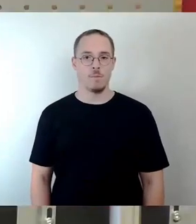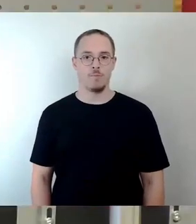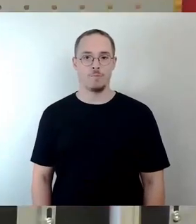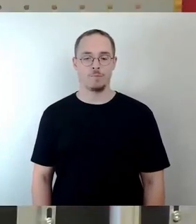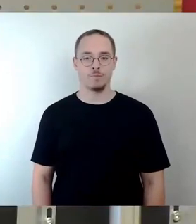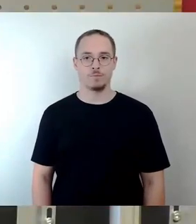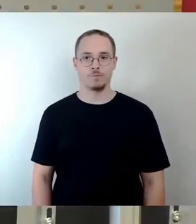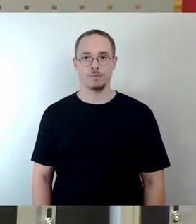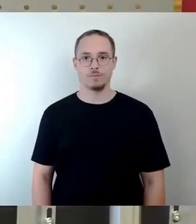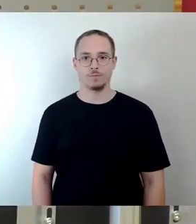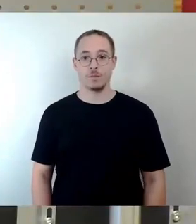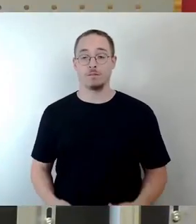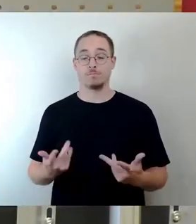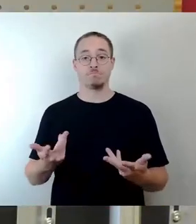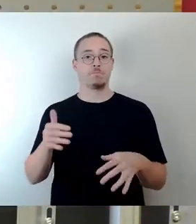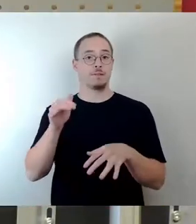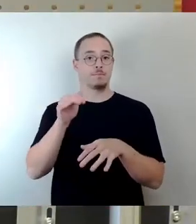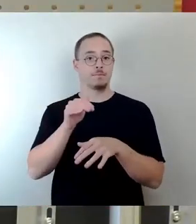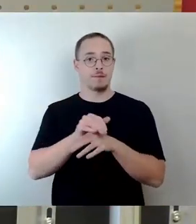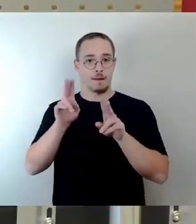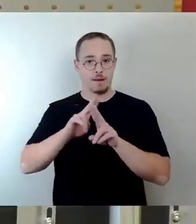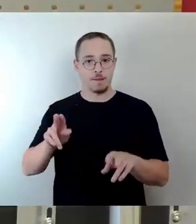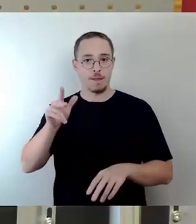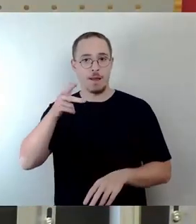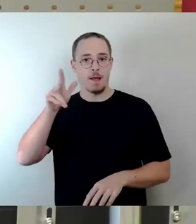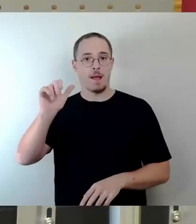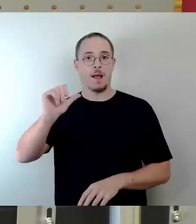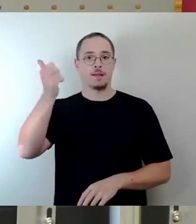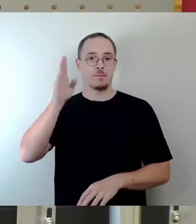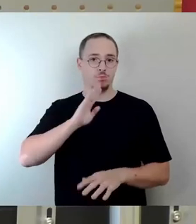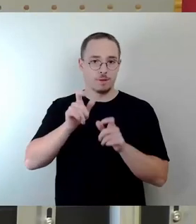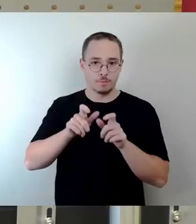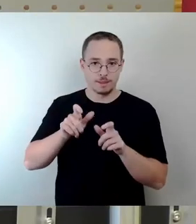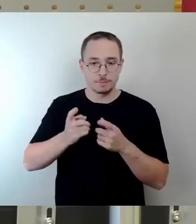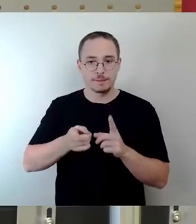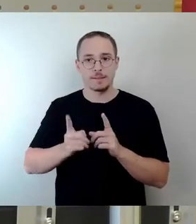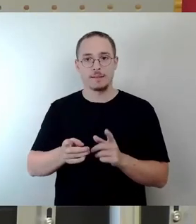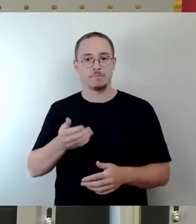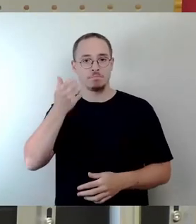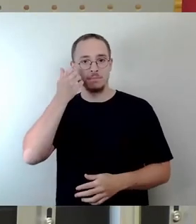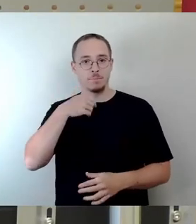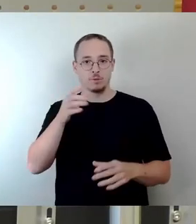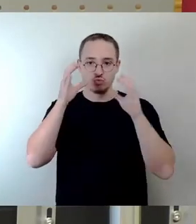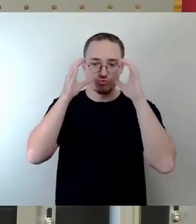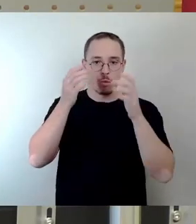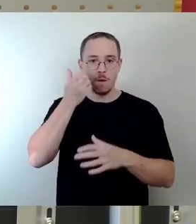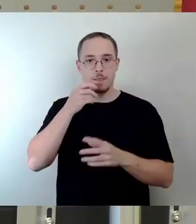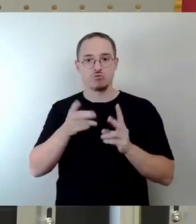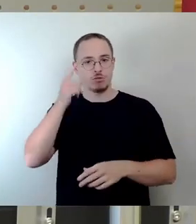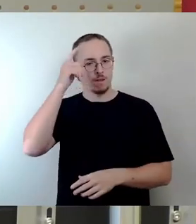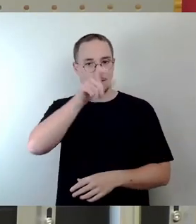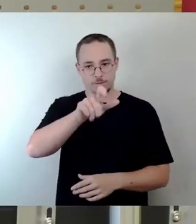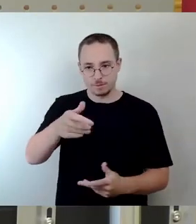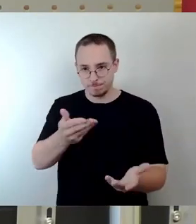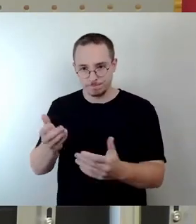Ja, sehr geehrter Herr Erster Bürgermeister, sehr geehrte Stadträte, liebe Zuschauer. Mit dieser aktuellen Stunde beabsichtigt der Einreicher,